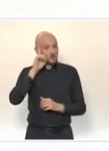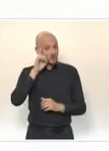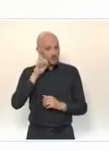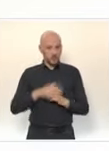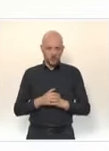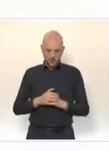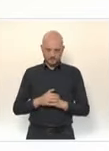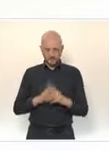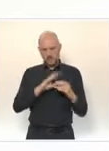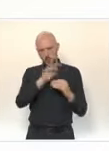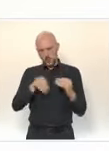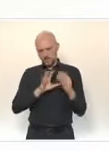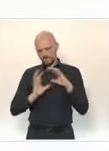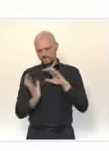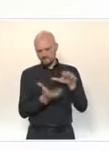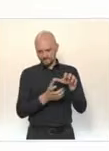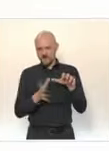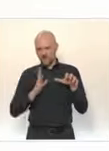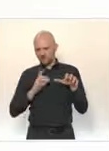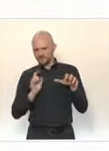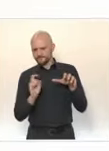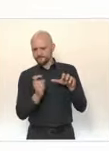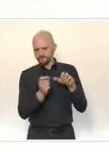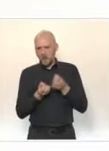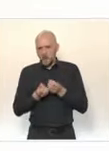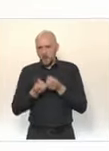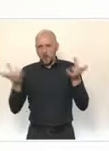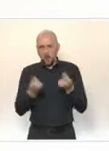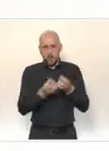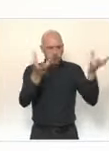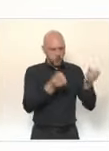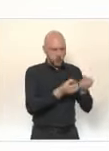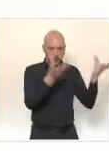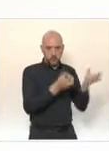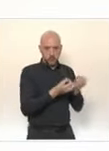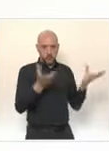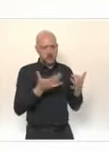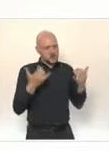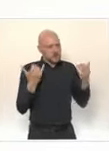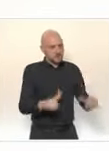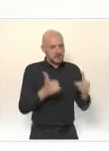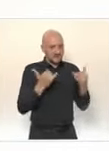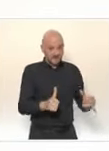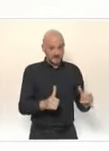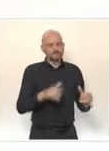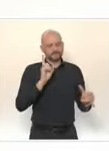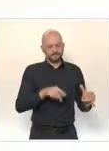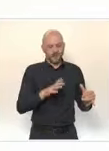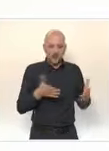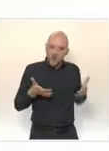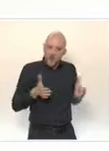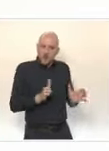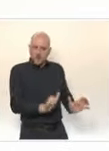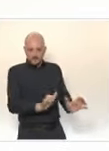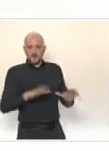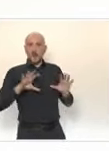certaines parties du monde. Et il est de notre devoir de nous en prémunir en maintenant un haut niveau de